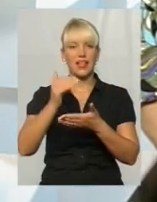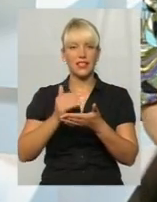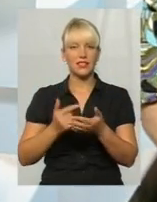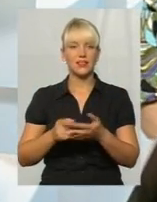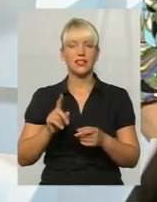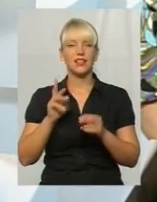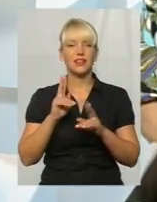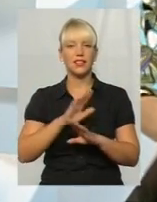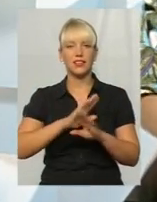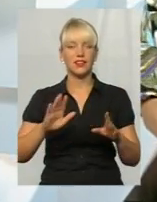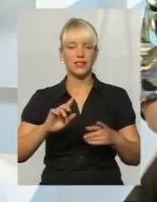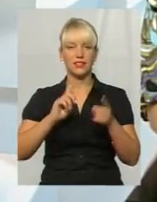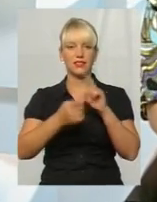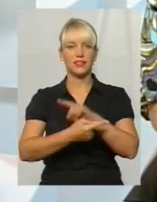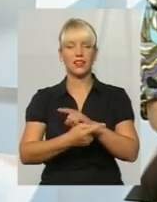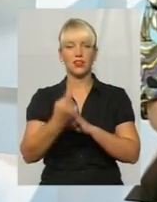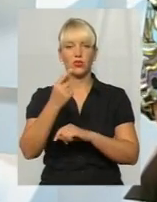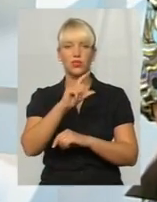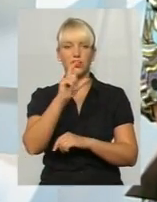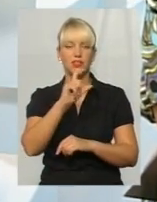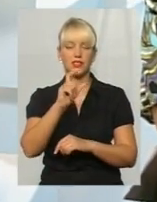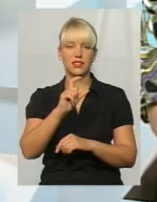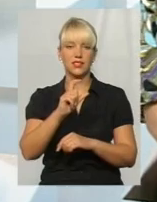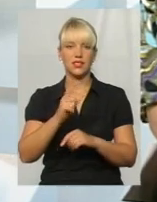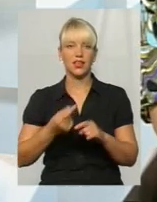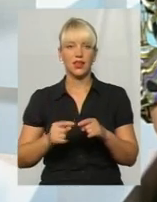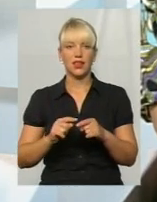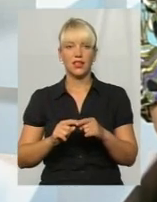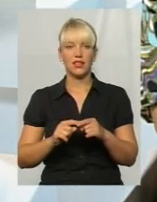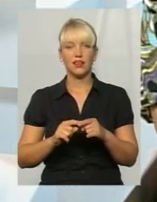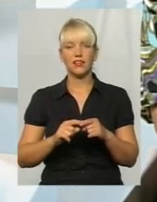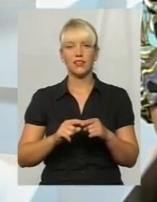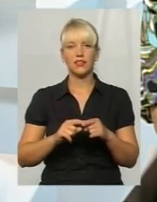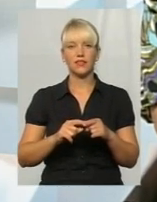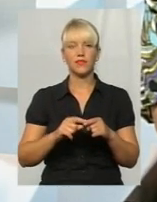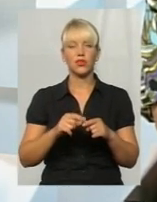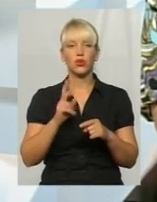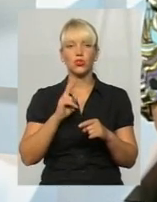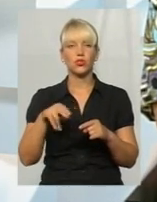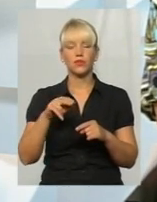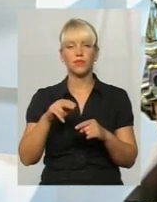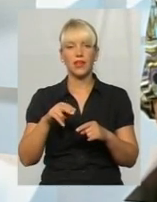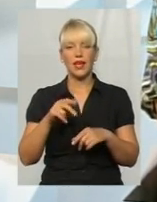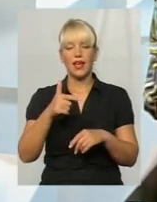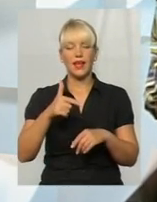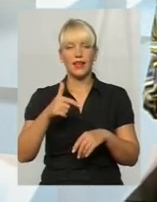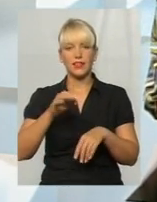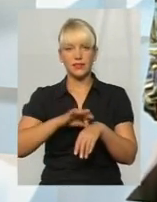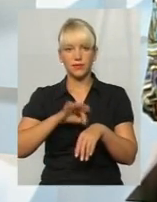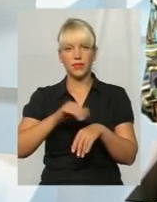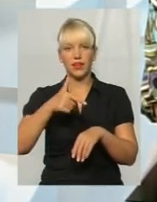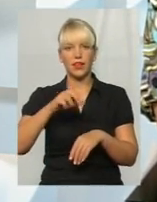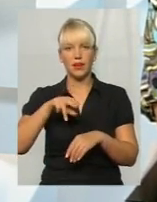одним із гвинтиків тієї статистики щодо гепатиту B і гепатиту C.